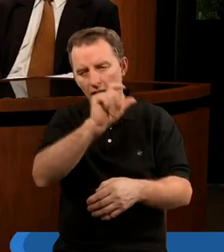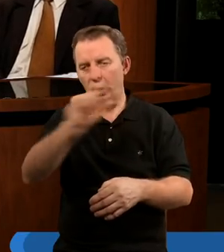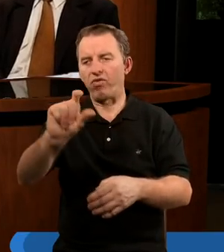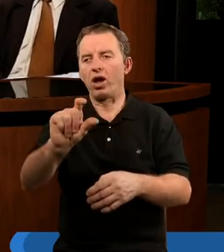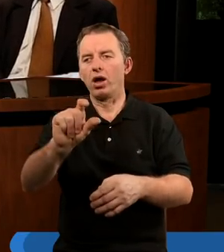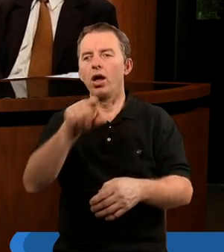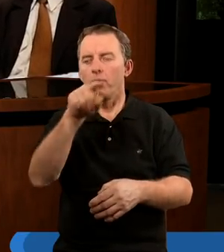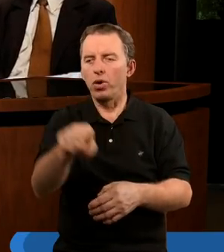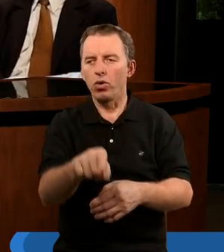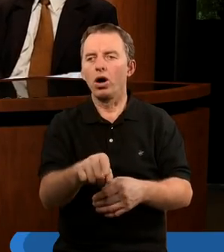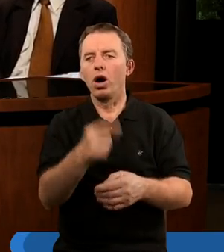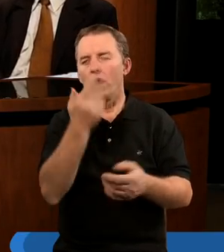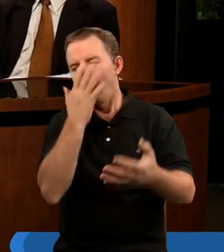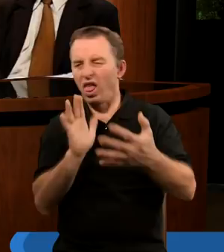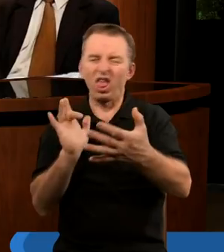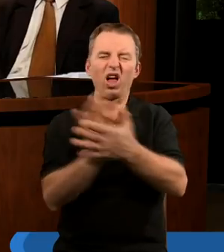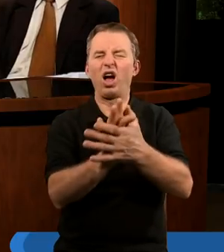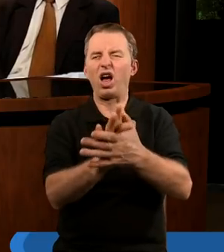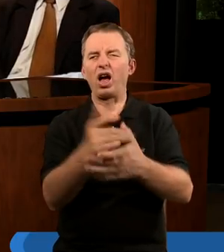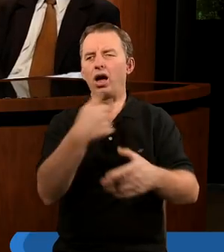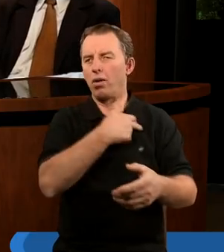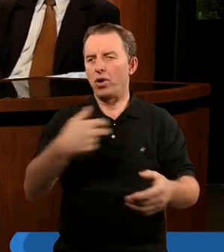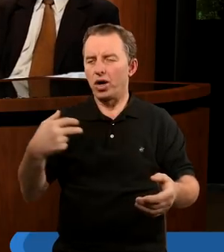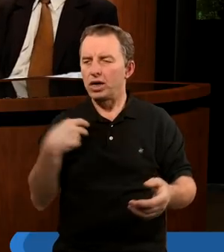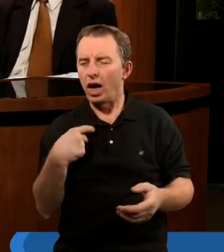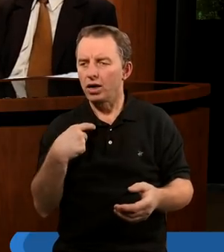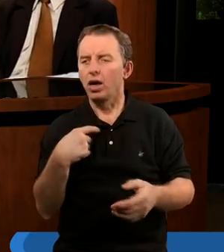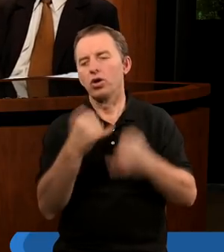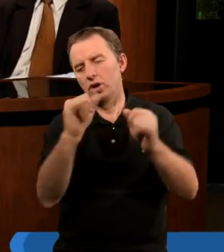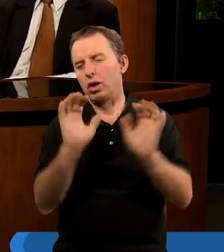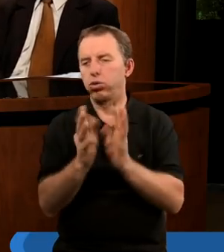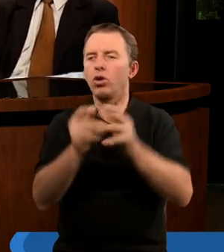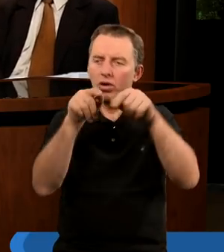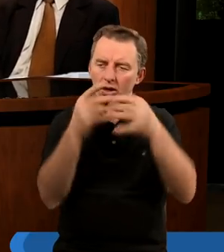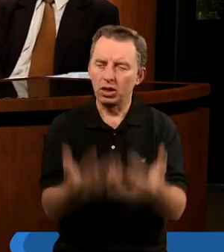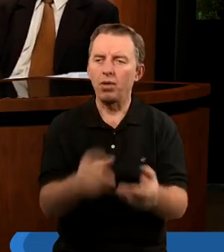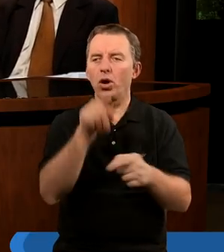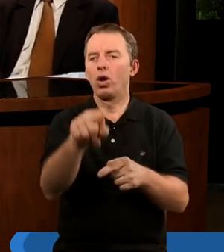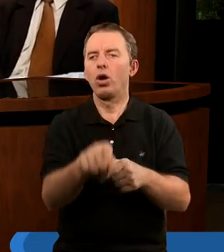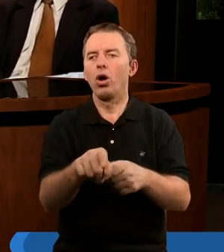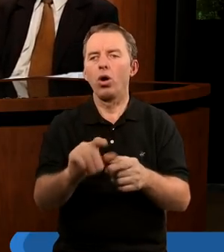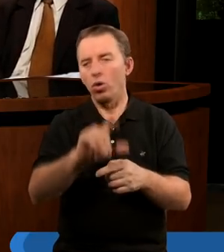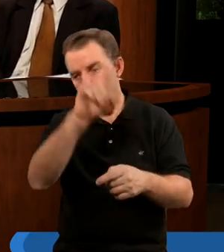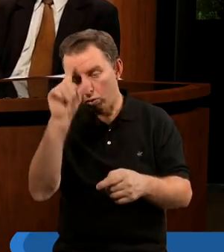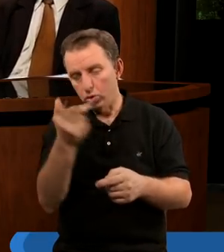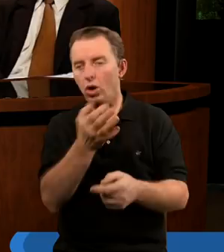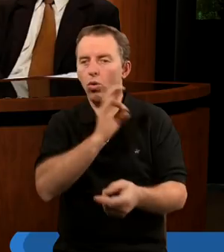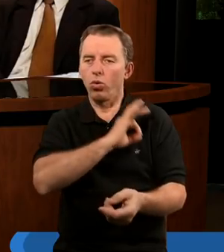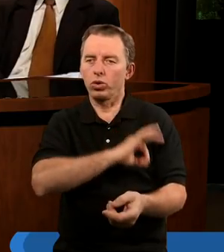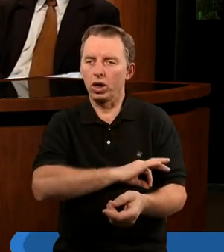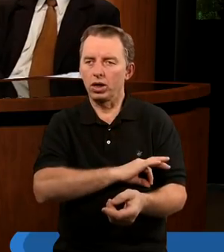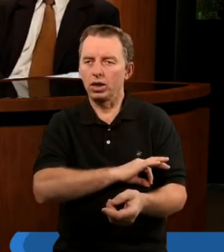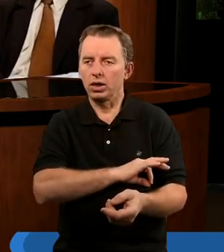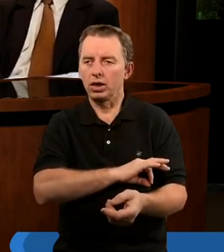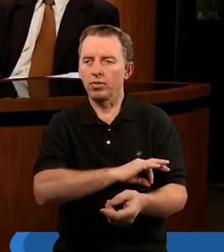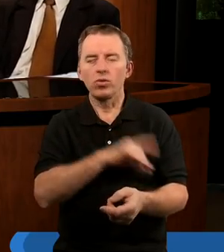to byłoby obnażenie nas. My w taki czy inny sposób chcemy to od nich uzyskać. I